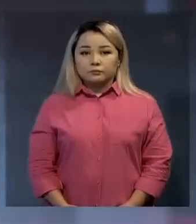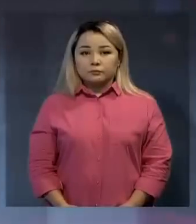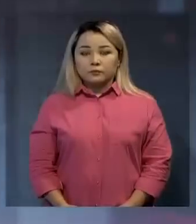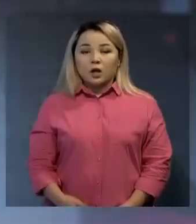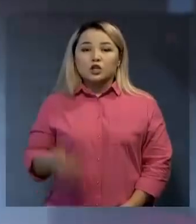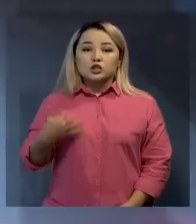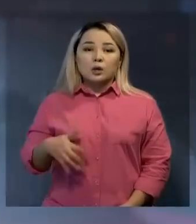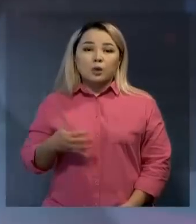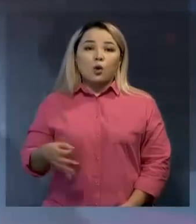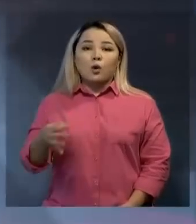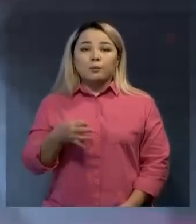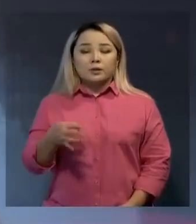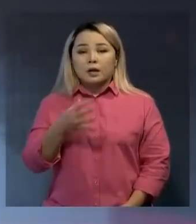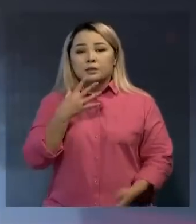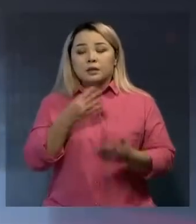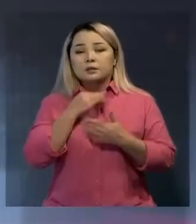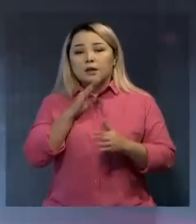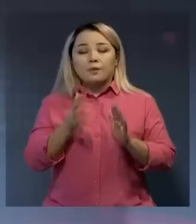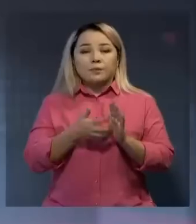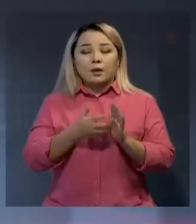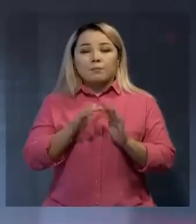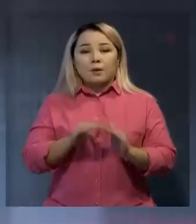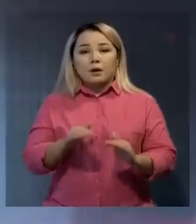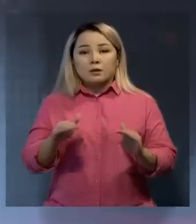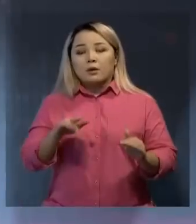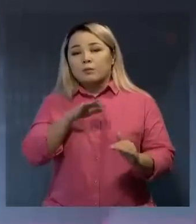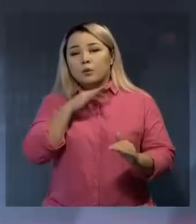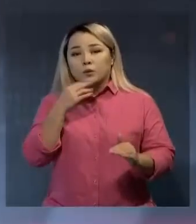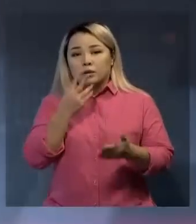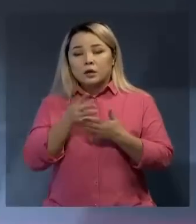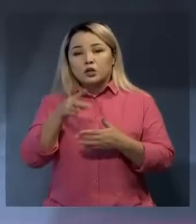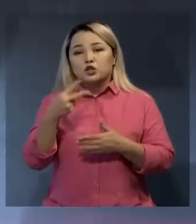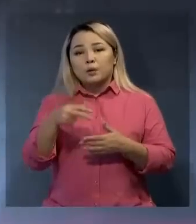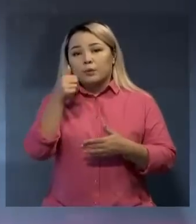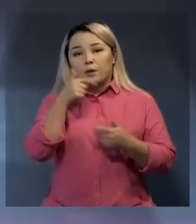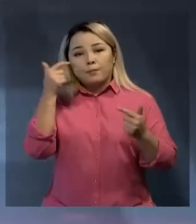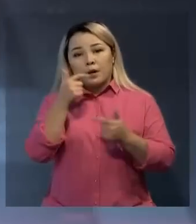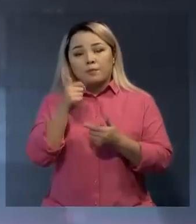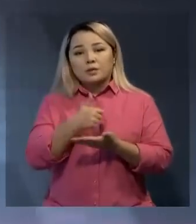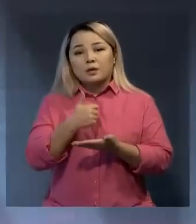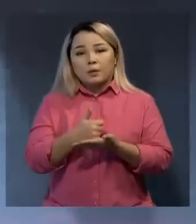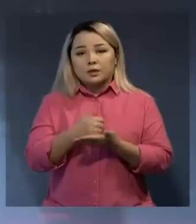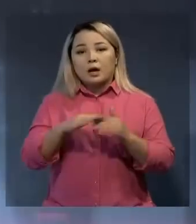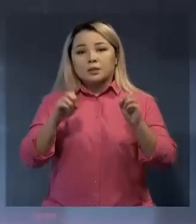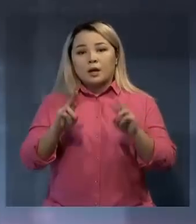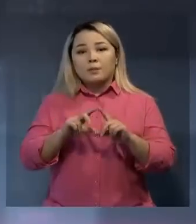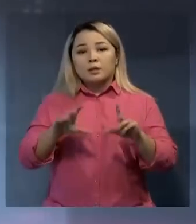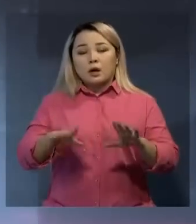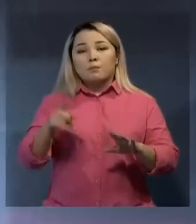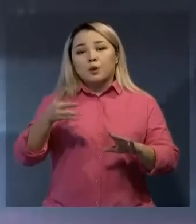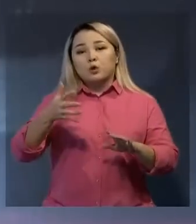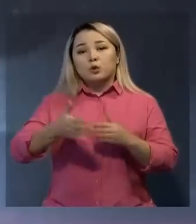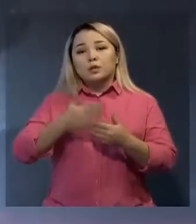Жамбыл обылсында тіл кемістігі бар балалар өбеген. Мәселен 2020-шылы білім басқармасына қараста арнай мекемелерде